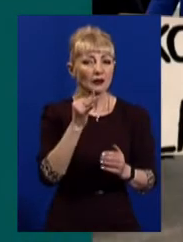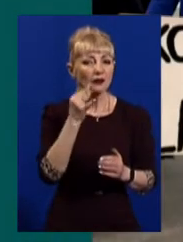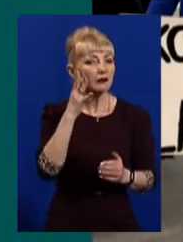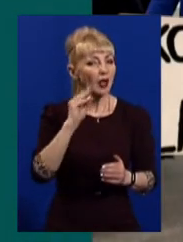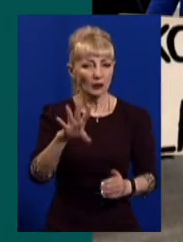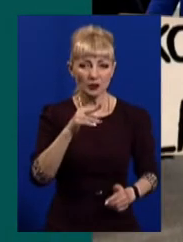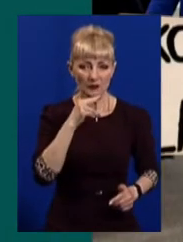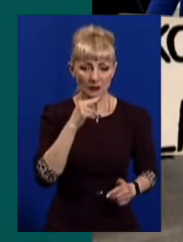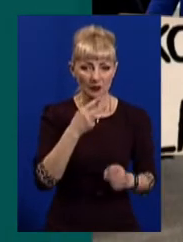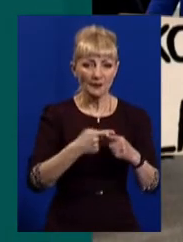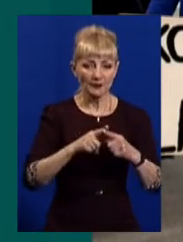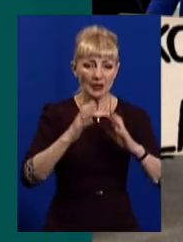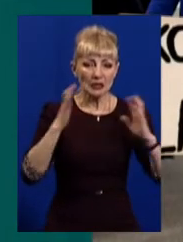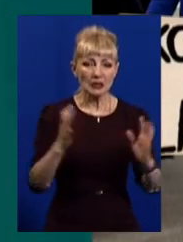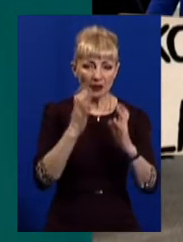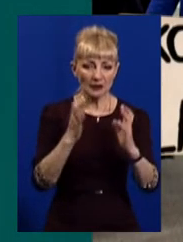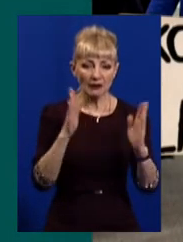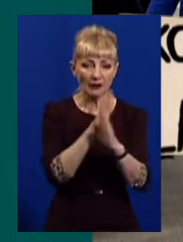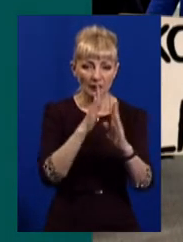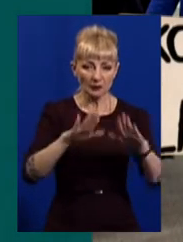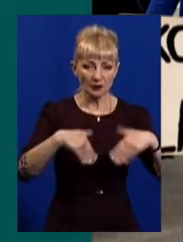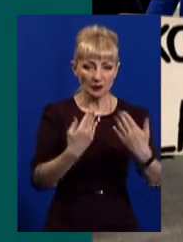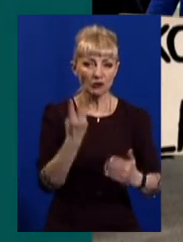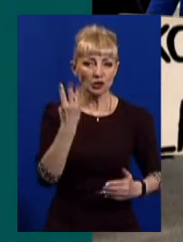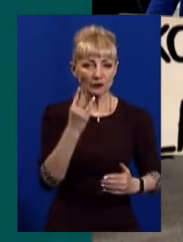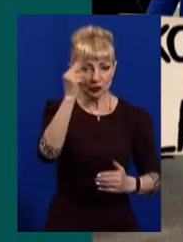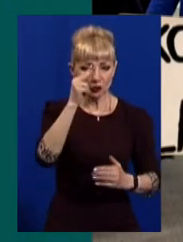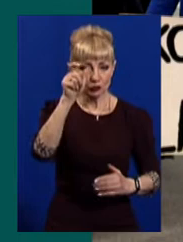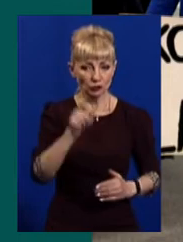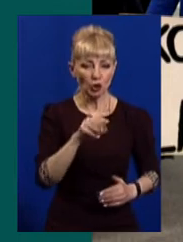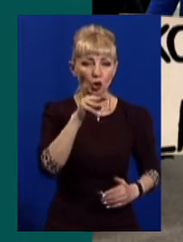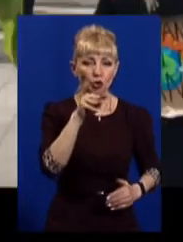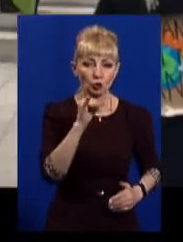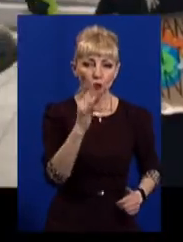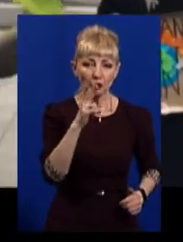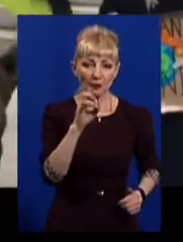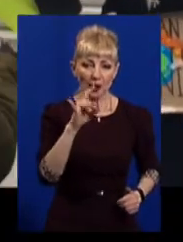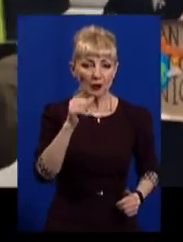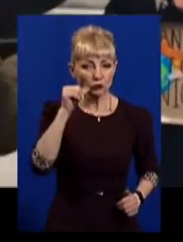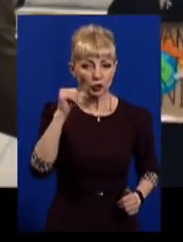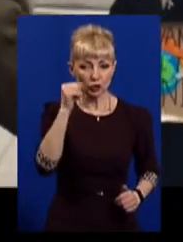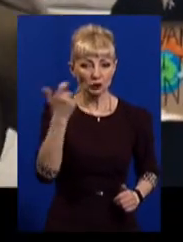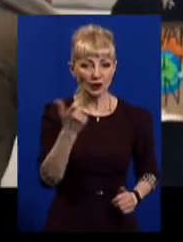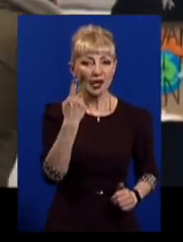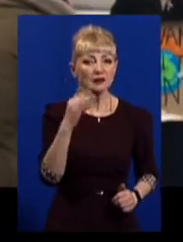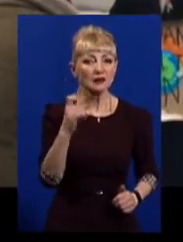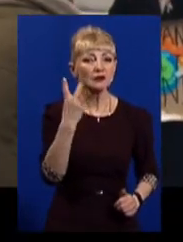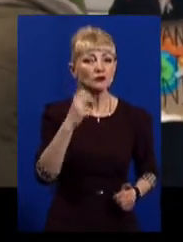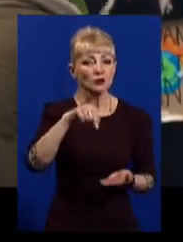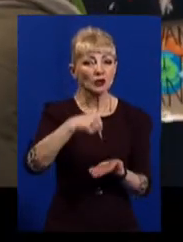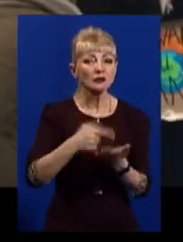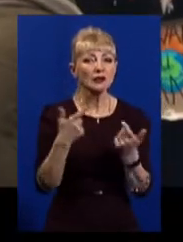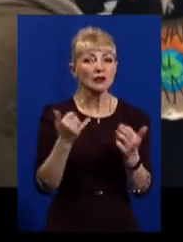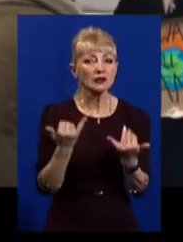Глобальний страйк за збереження клімату ініціювала шведська школярка Грета Тунберг торік. Харків – один з понад 200 міст, де